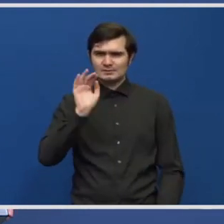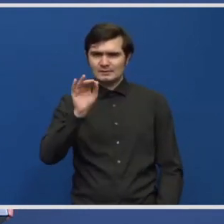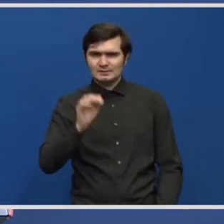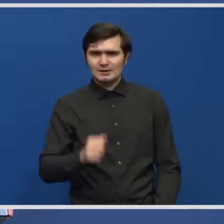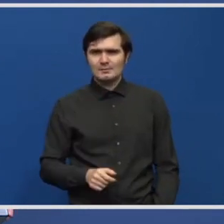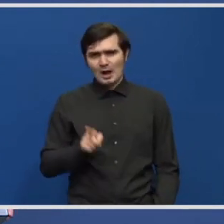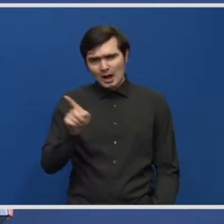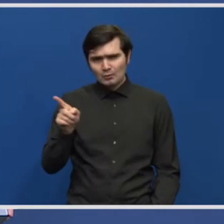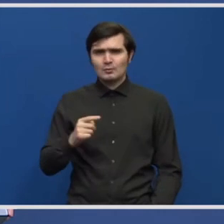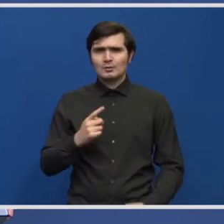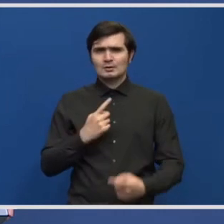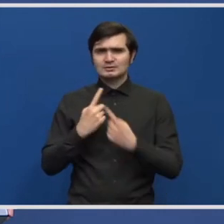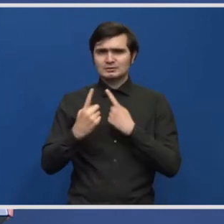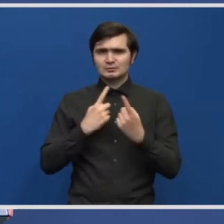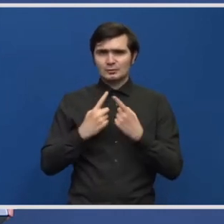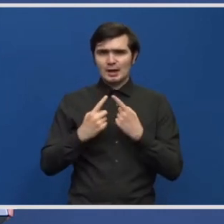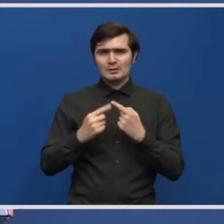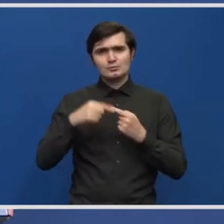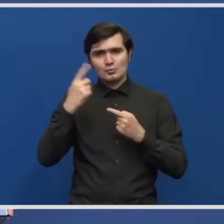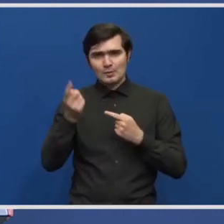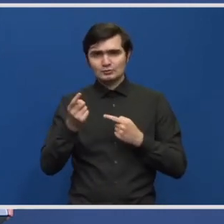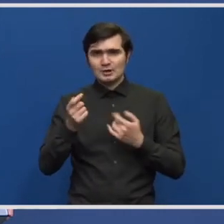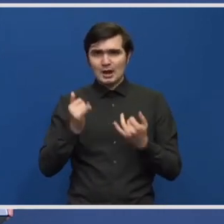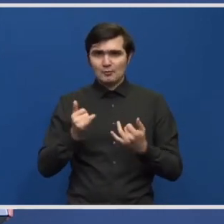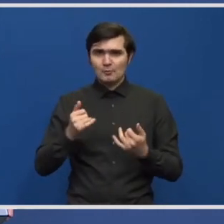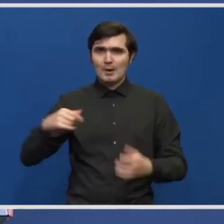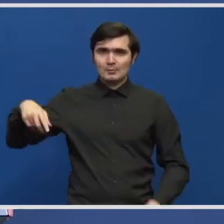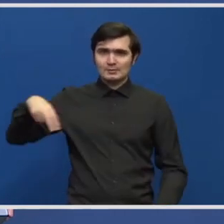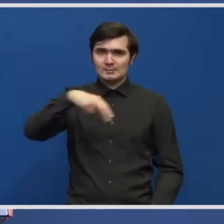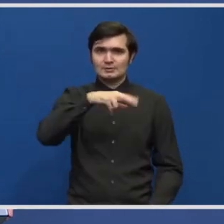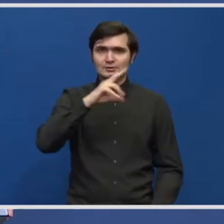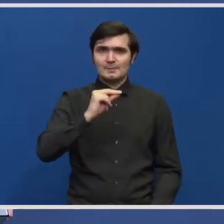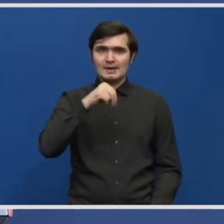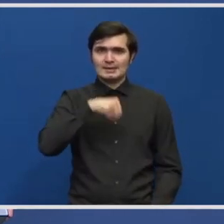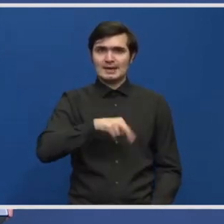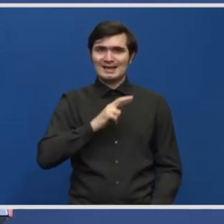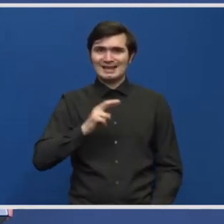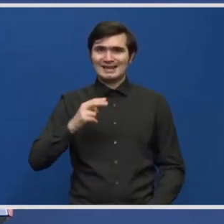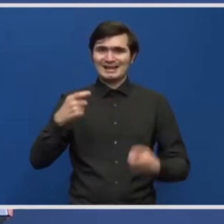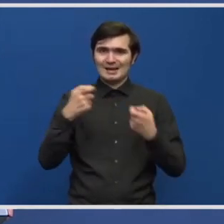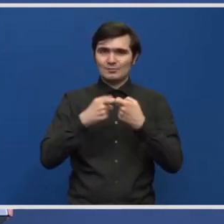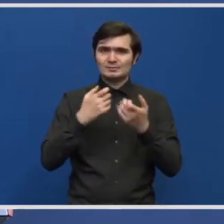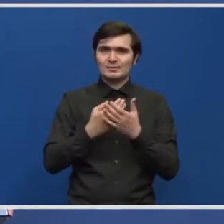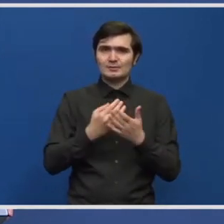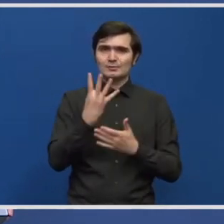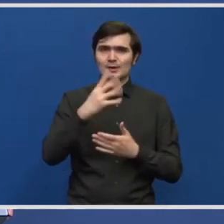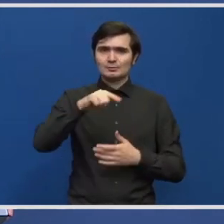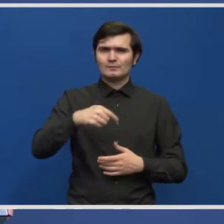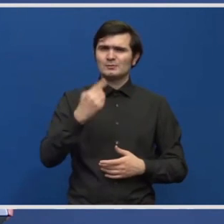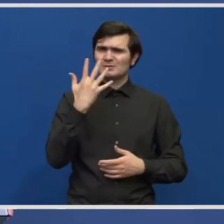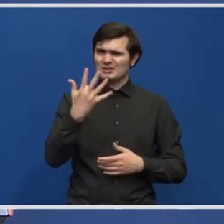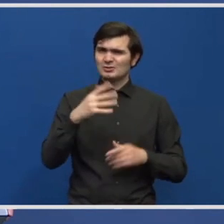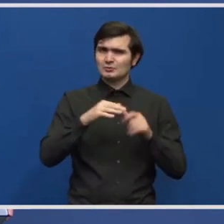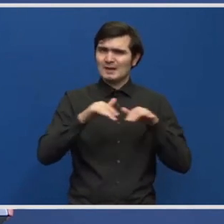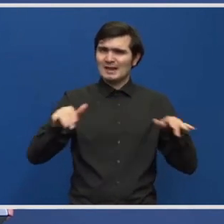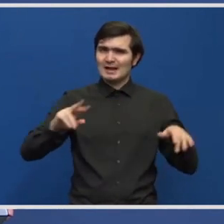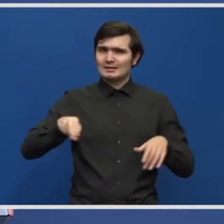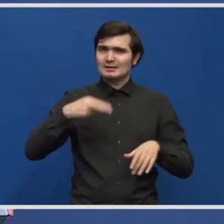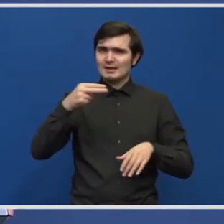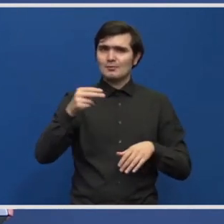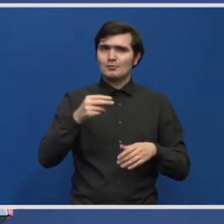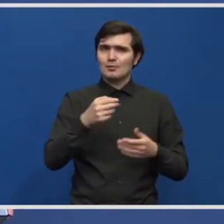discuțiilor veți merge la Bruxelles cu PNRR cu 4,5 miliarde de euro, dacă mi-aduc bine aminte, pentru